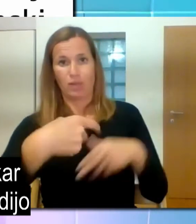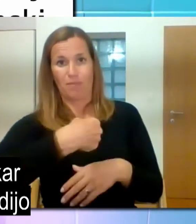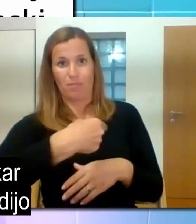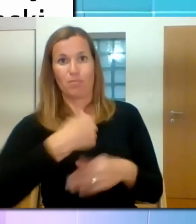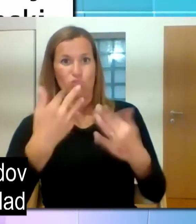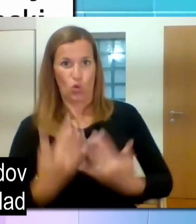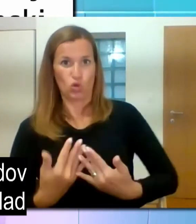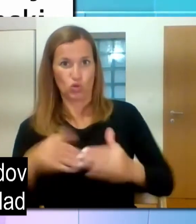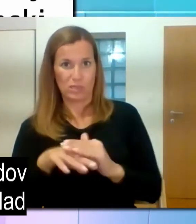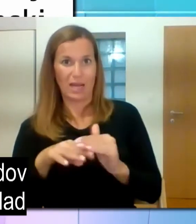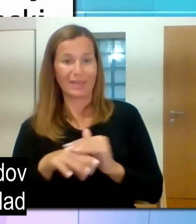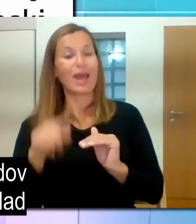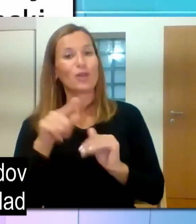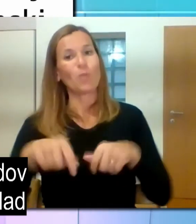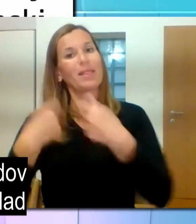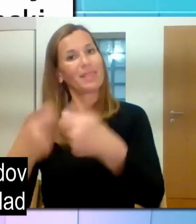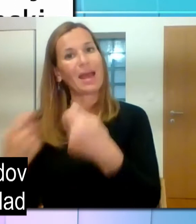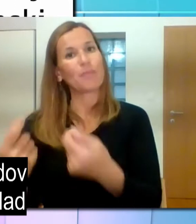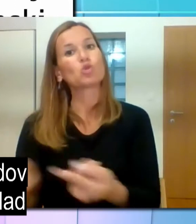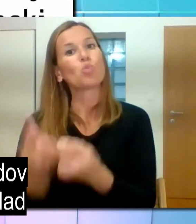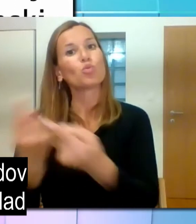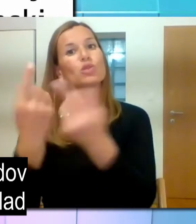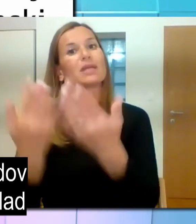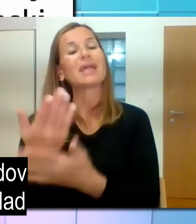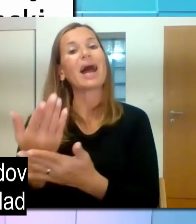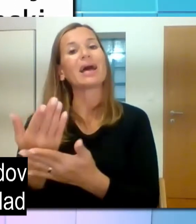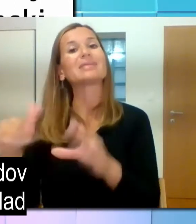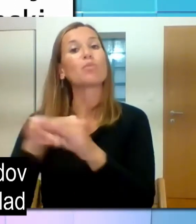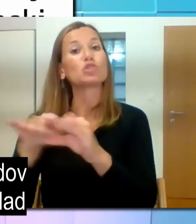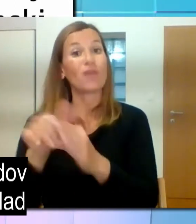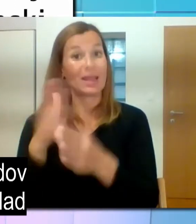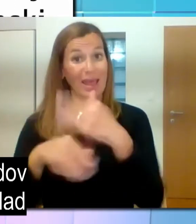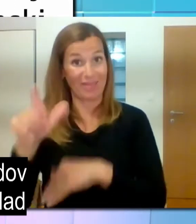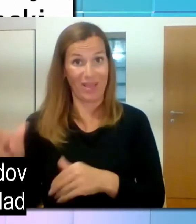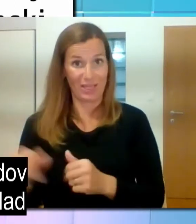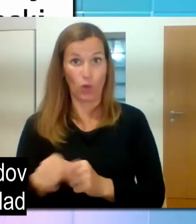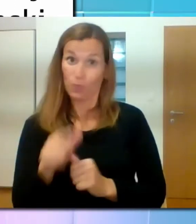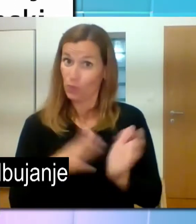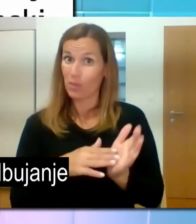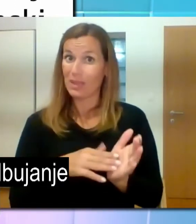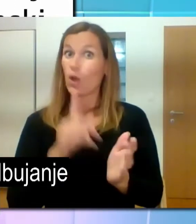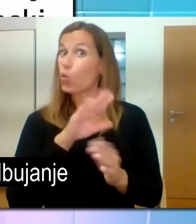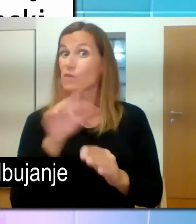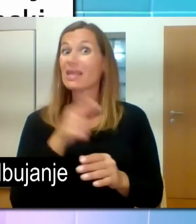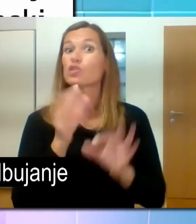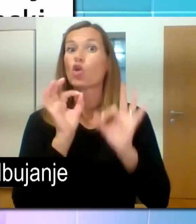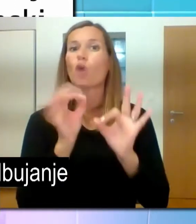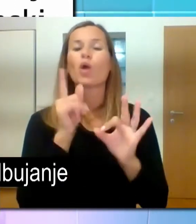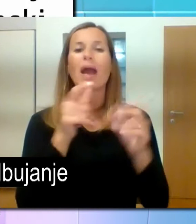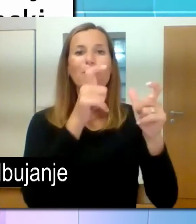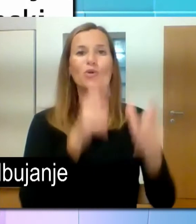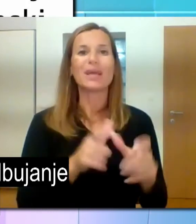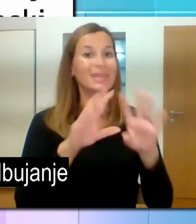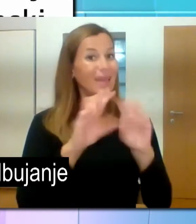poslitvijo naredijo, ali pa v delu manjka invalidov skozi prispevek plačajo, sklad namenja delodejalce